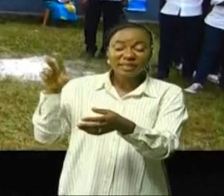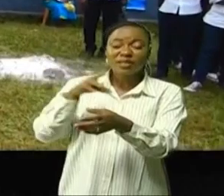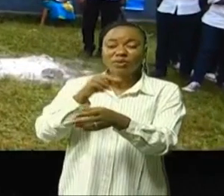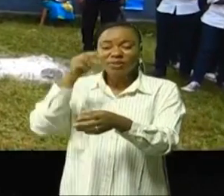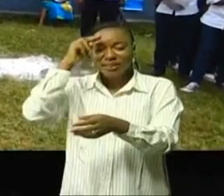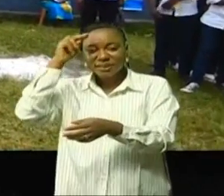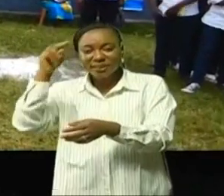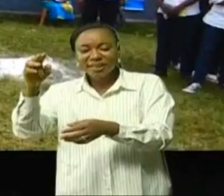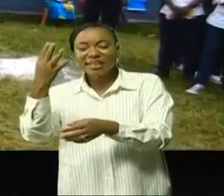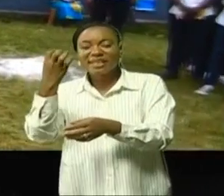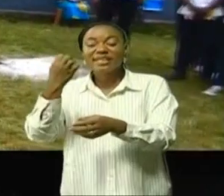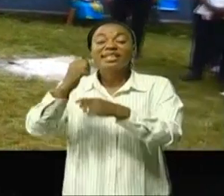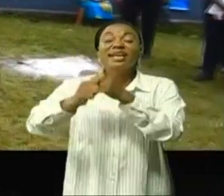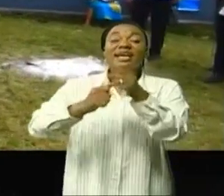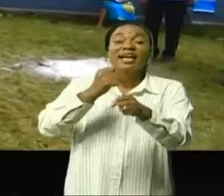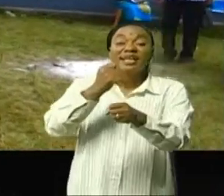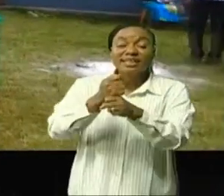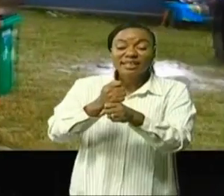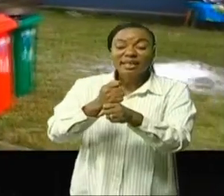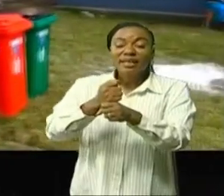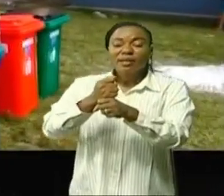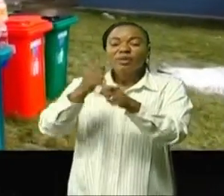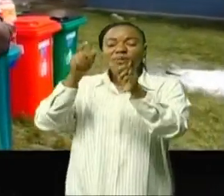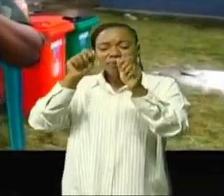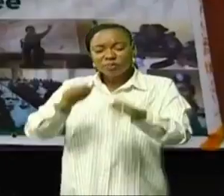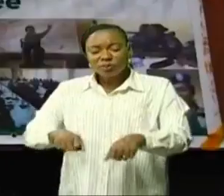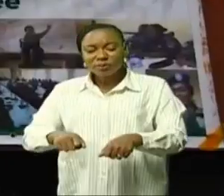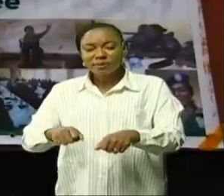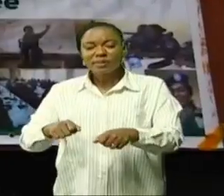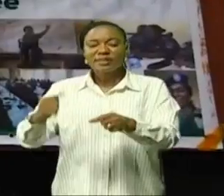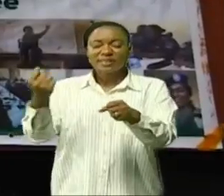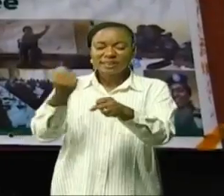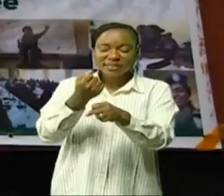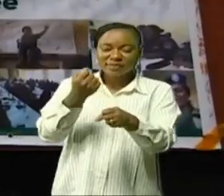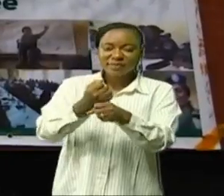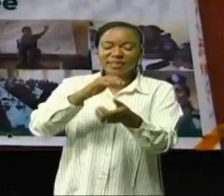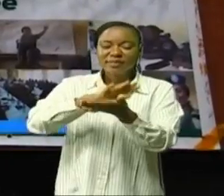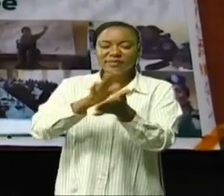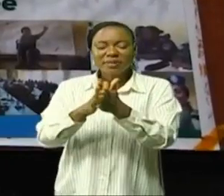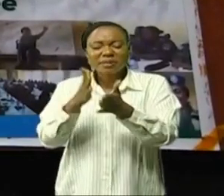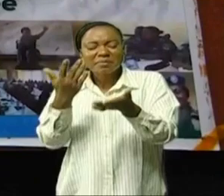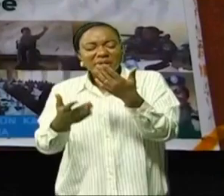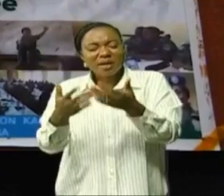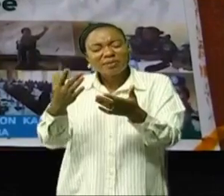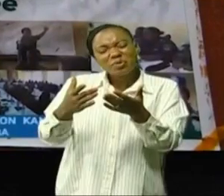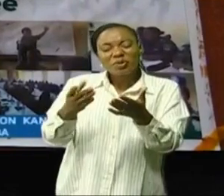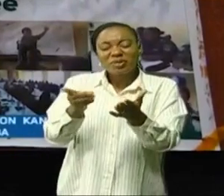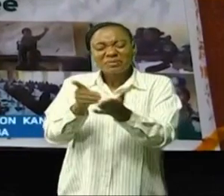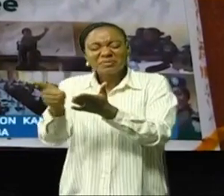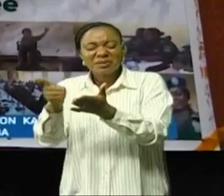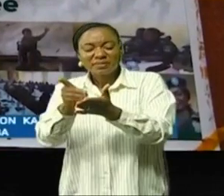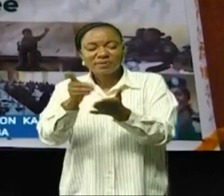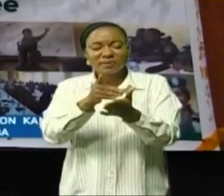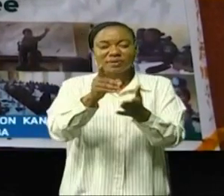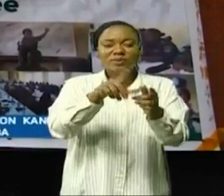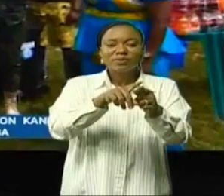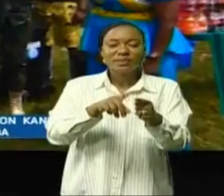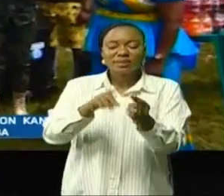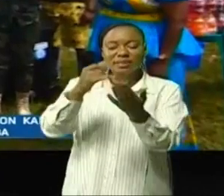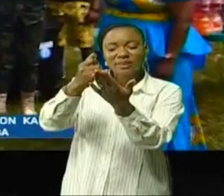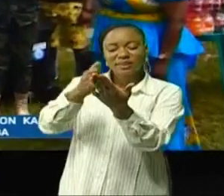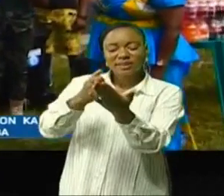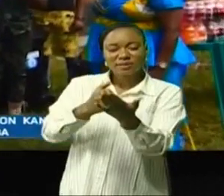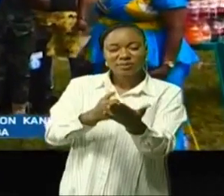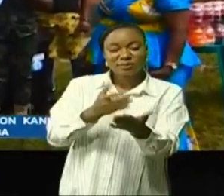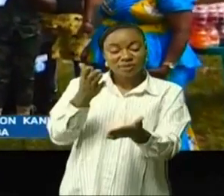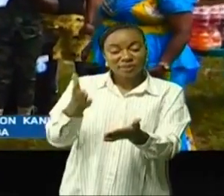ayant fait quatre années des humanités pourront occuper les fonctions selon les filières suivies. Les inscriptions se font